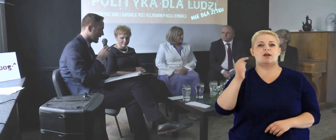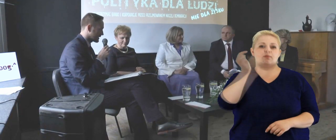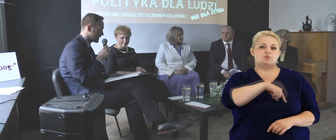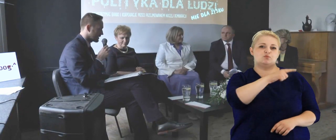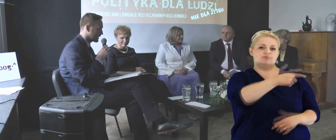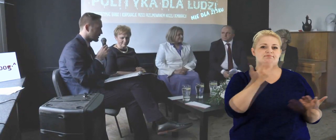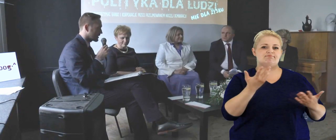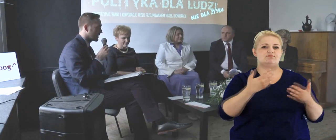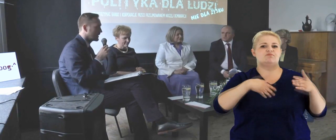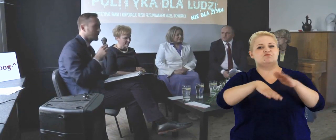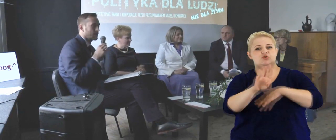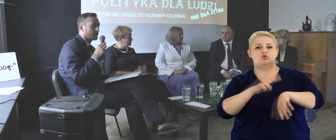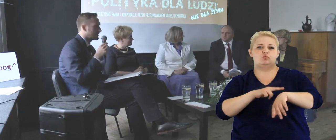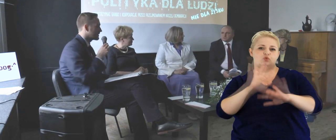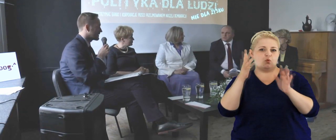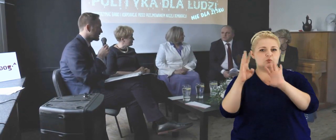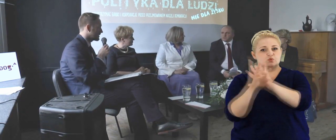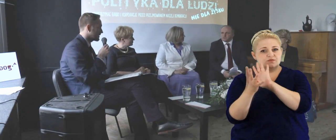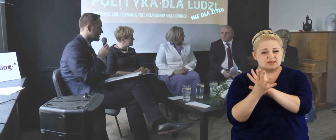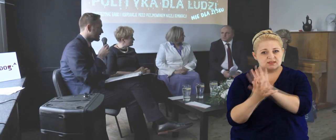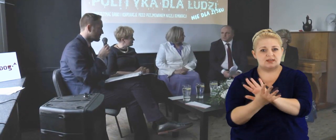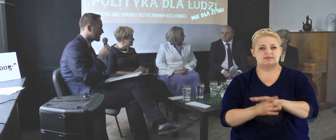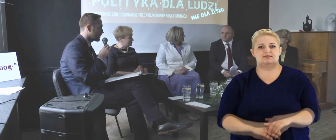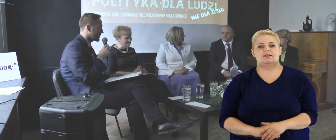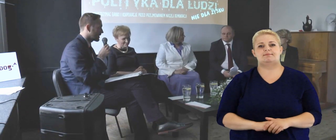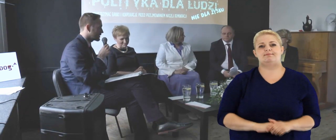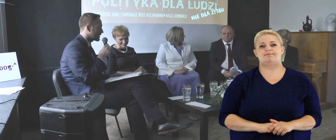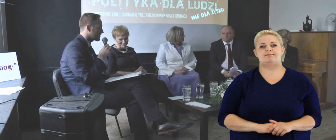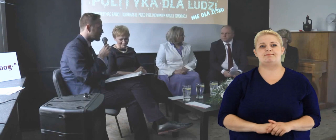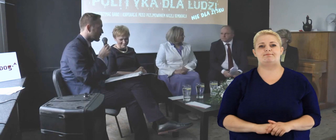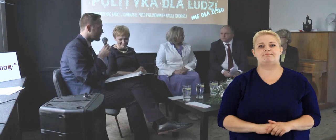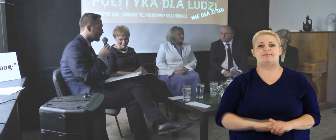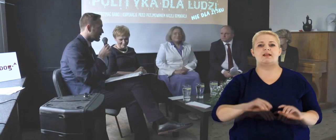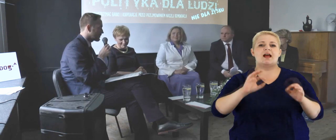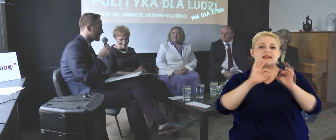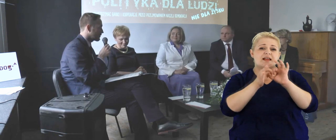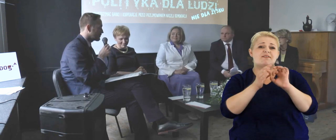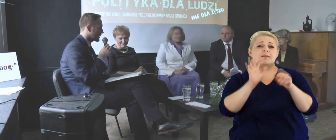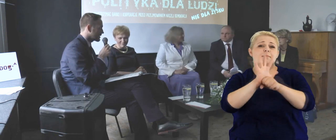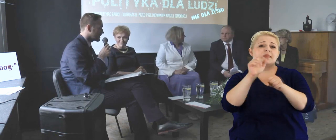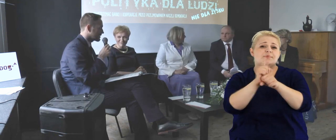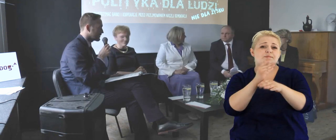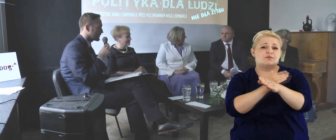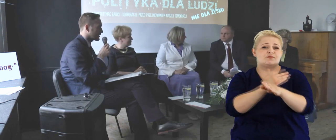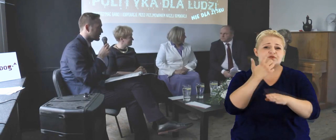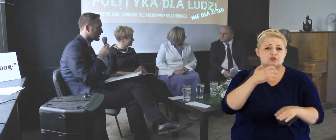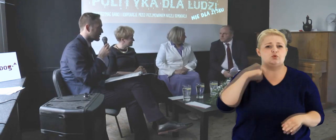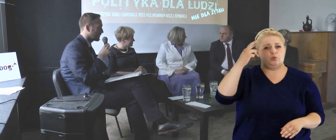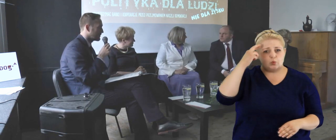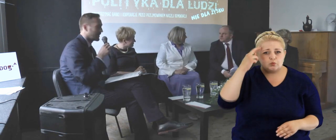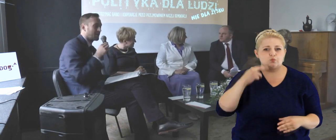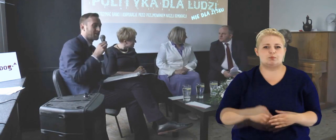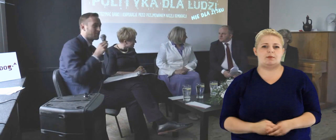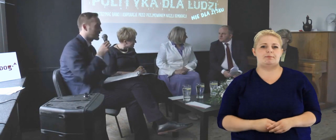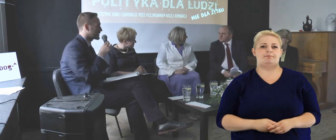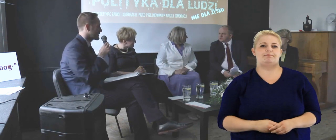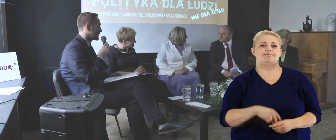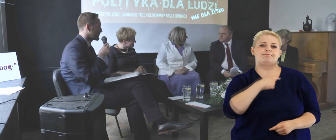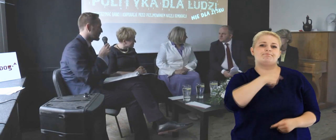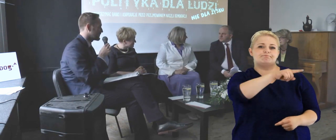godziny 19. Także nawet za 15. Ja rozumiem, że Państwo chyba na tą samą imprezę idą. Jakoś takie mam